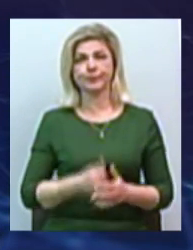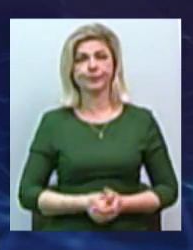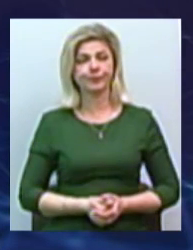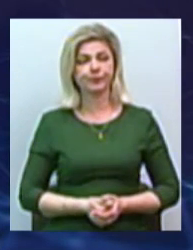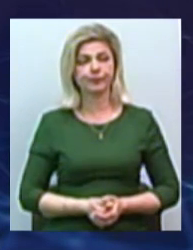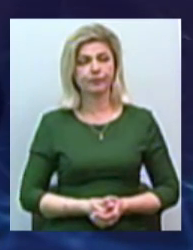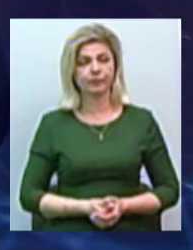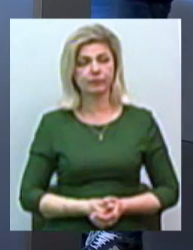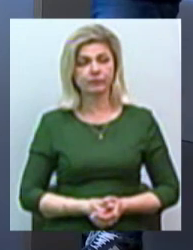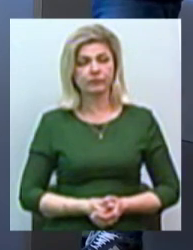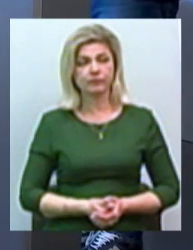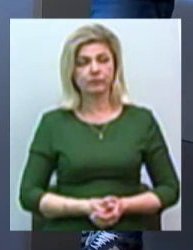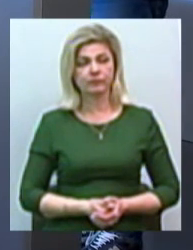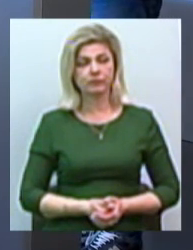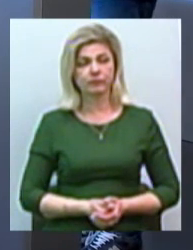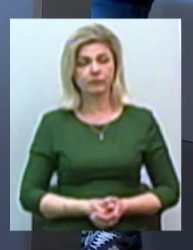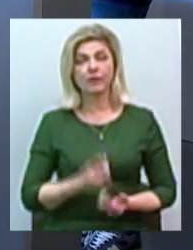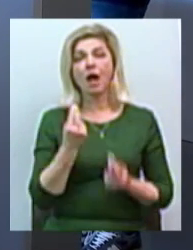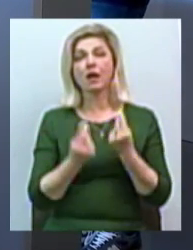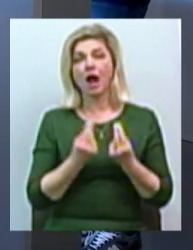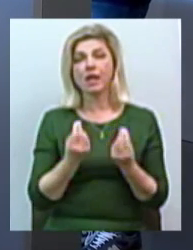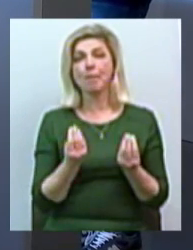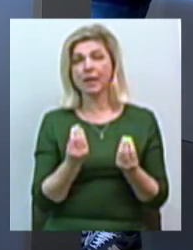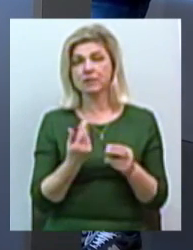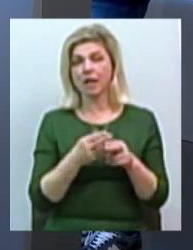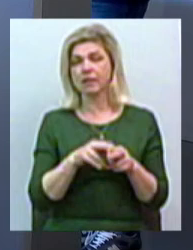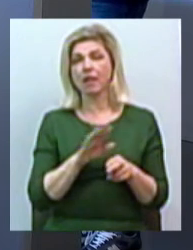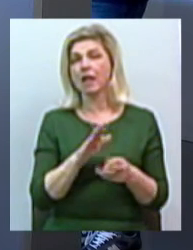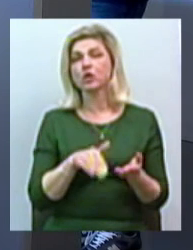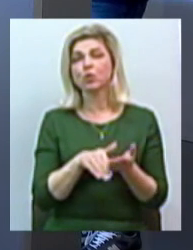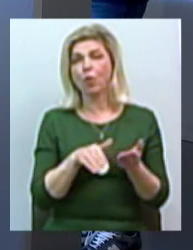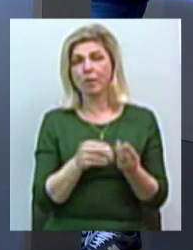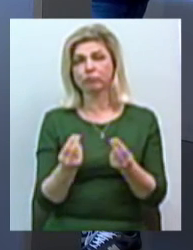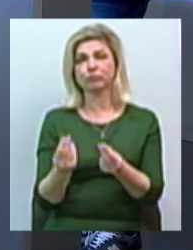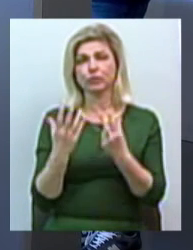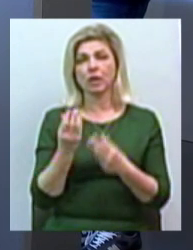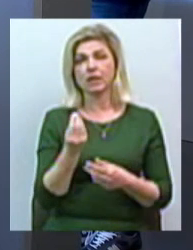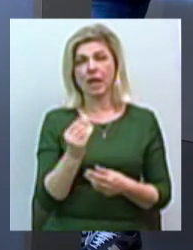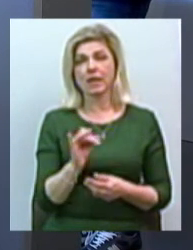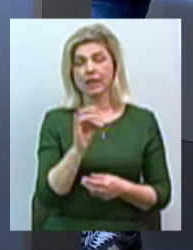зробити отель. це не інструмент викачування грошей